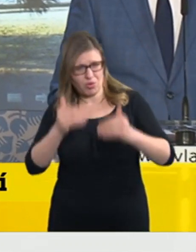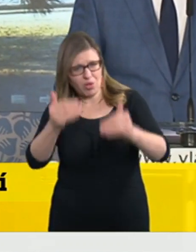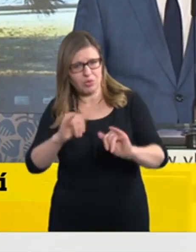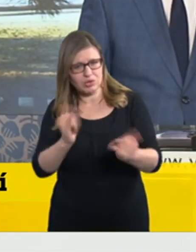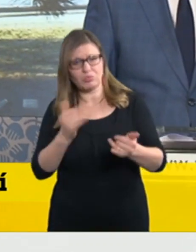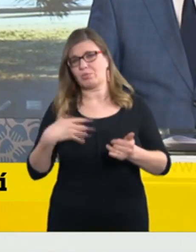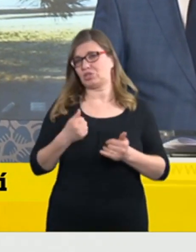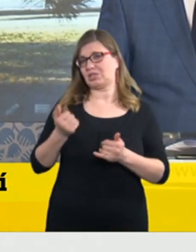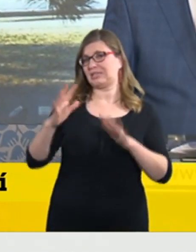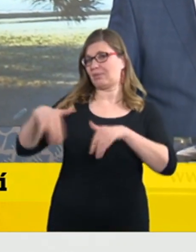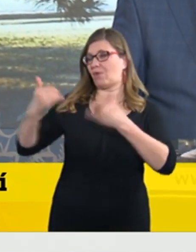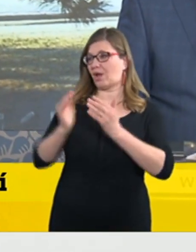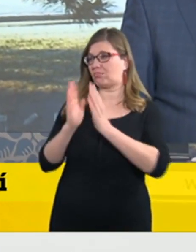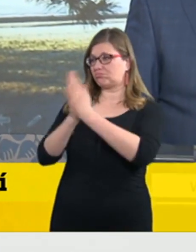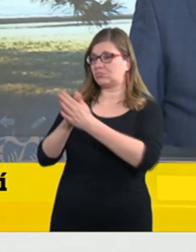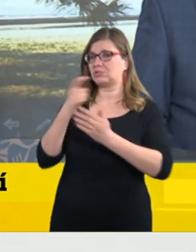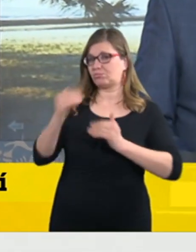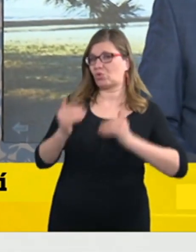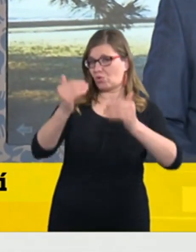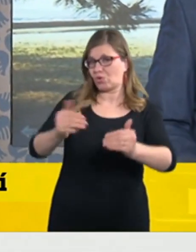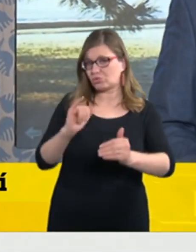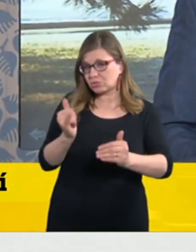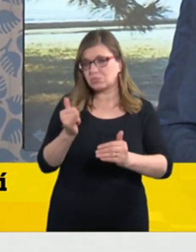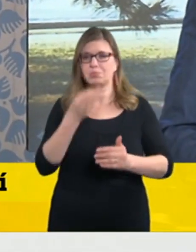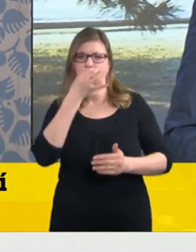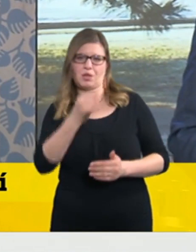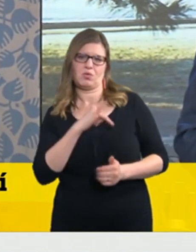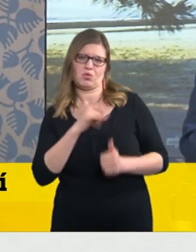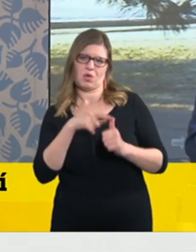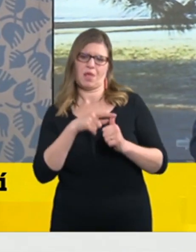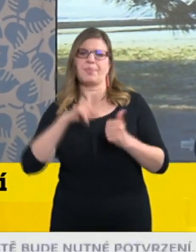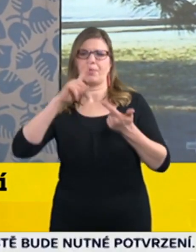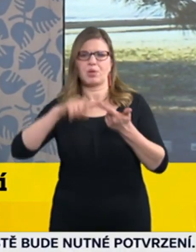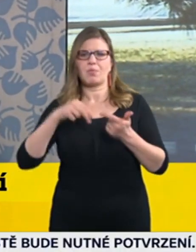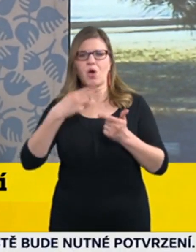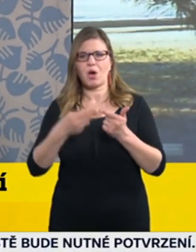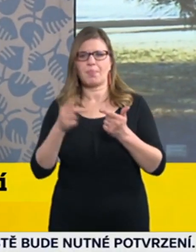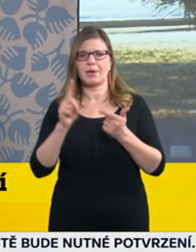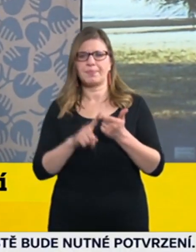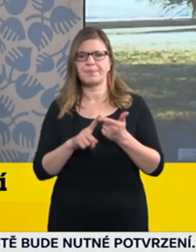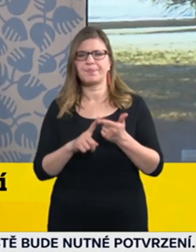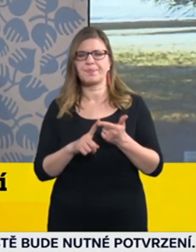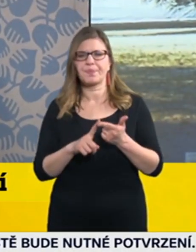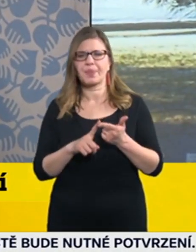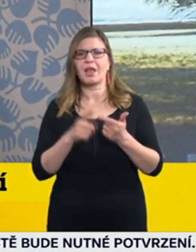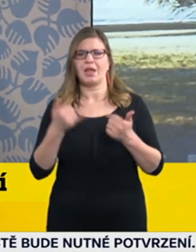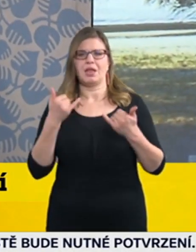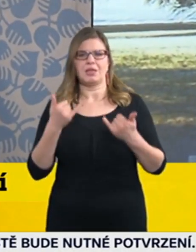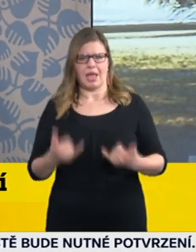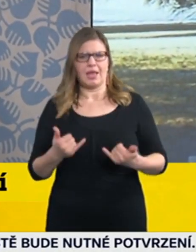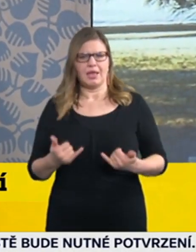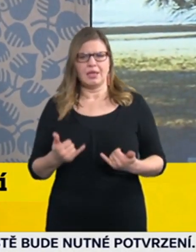tedy rovnou mohla skončit pak ta opatření tedy. Pak by mě zajímalo tím, jak se teď nabyšují tedy ta možnost